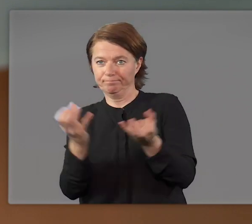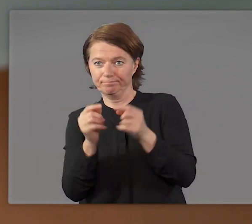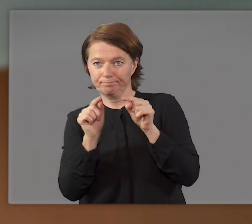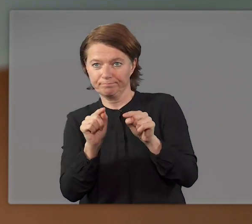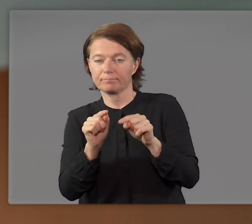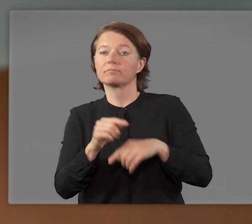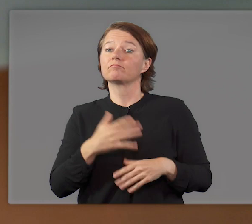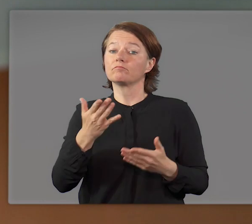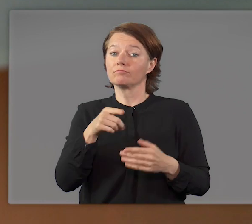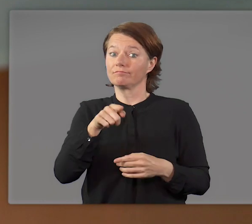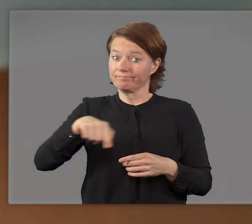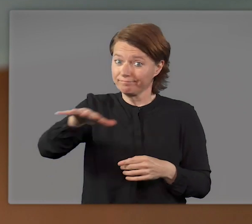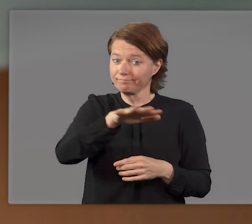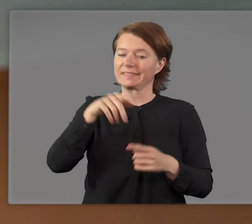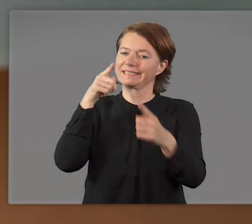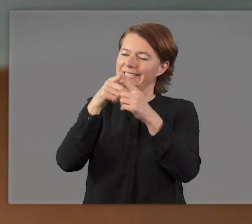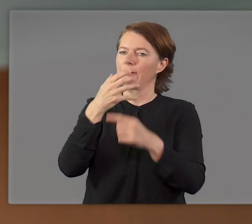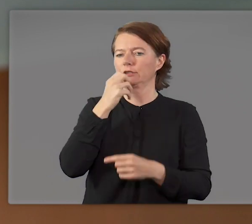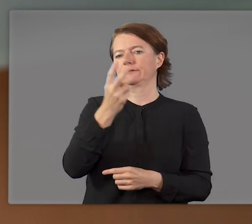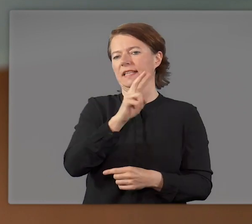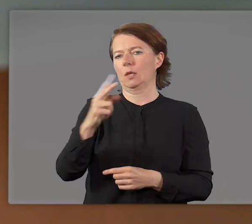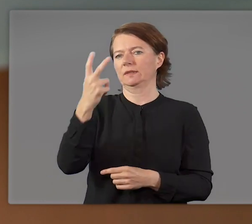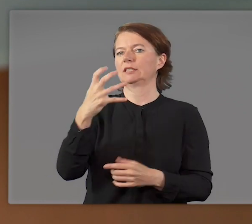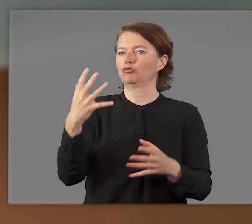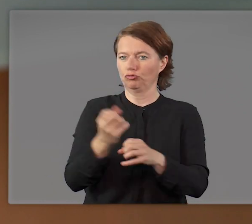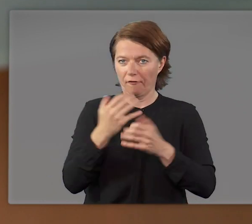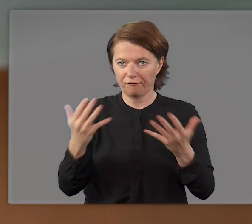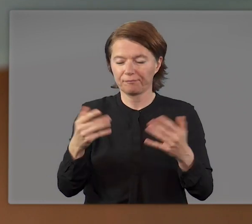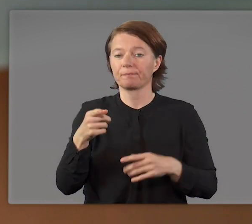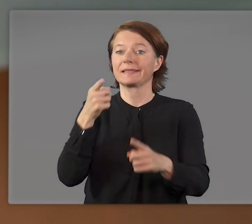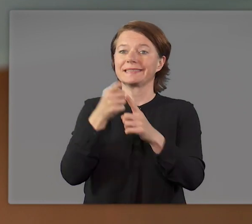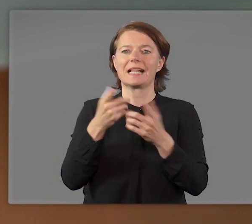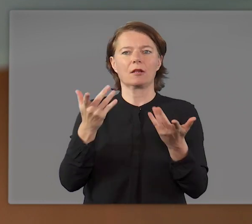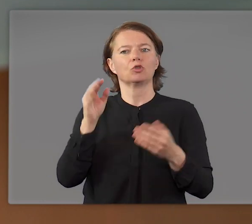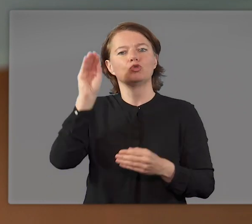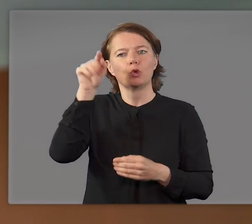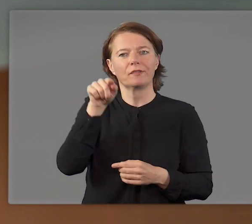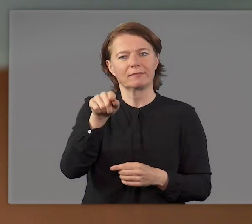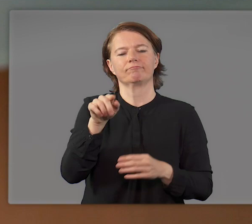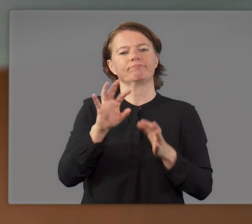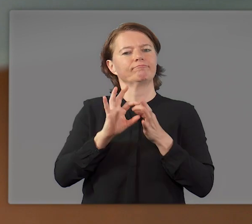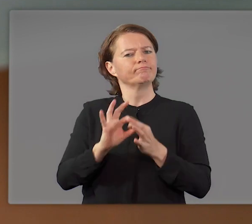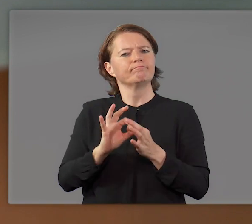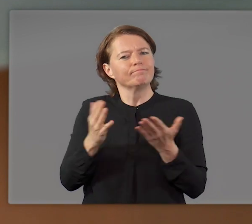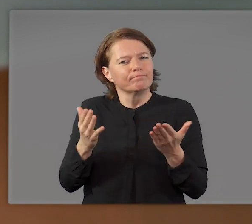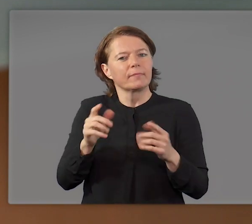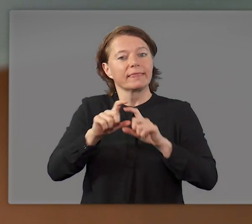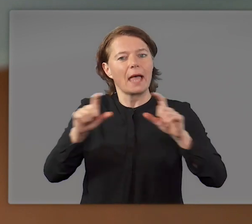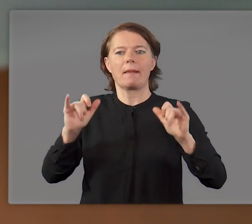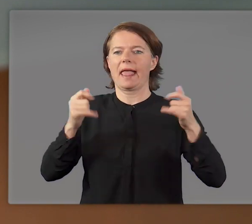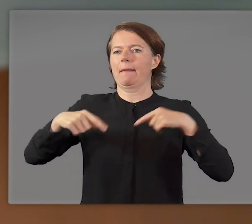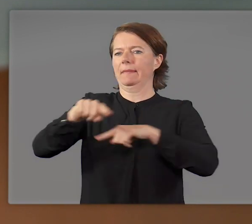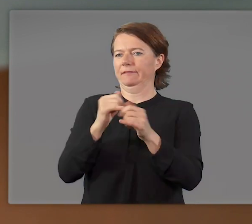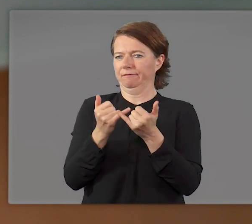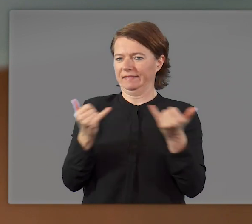die bis 2030 erreicht werden sollen. Es geht darum, wie wir in Zukunft leben wollen, wie wir auf die